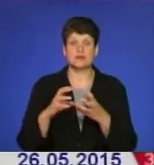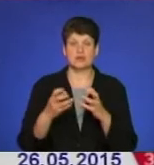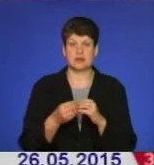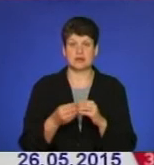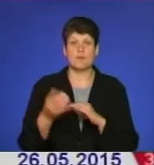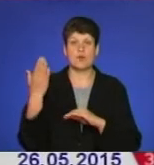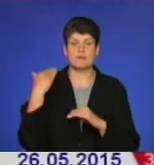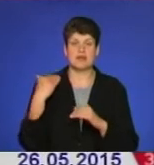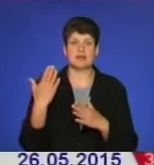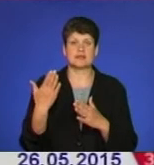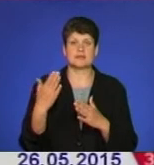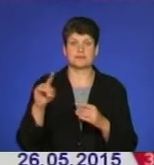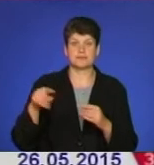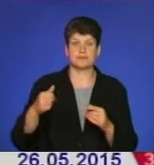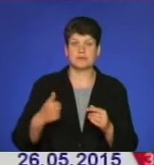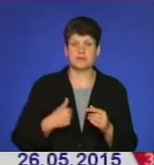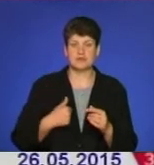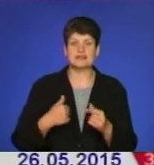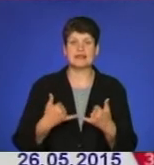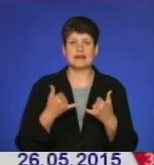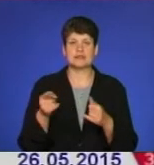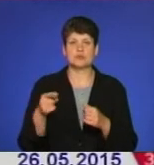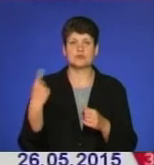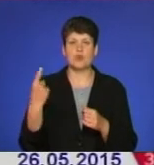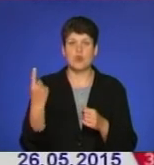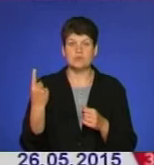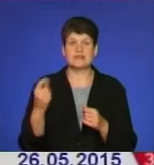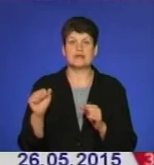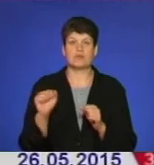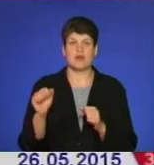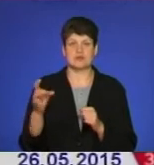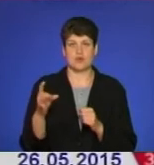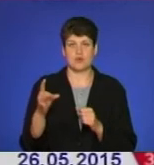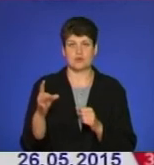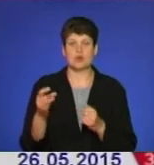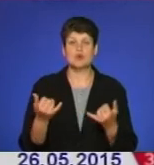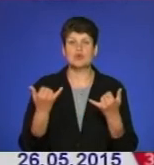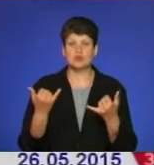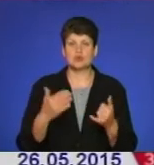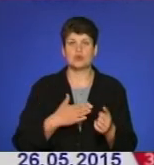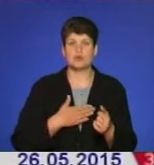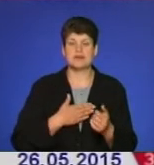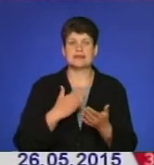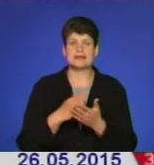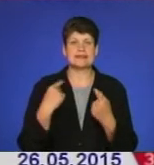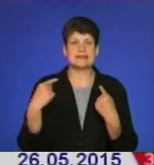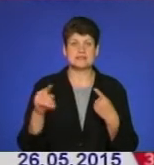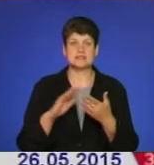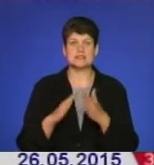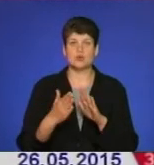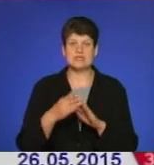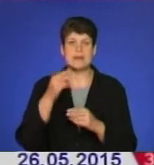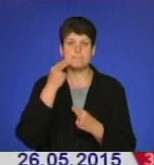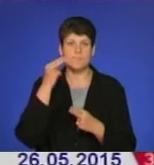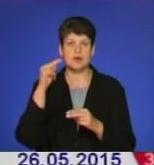для Тернопільської області і Теребовлянського району. Сьогодні в мене і інша ситуація покращена.